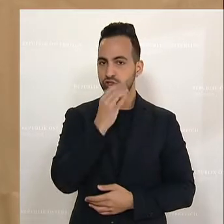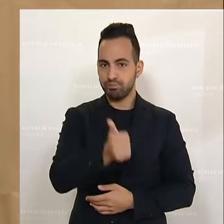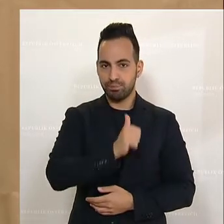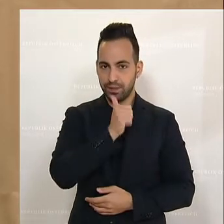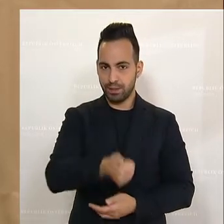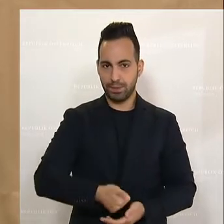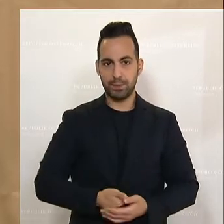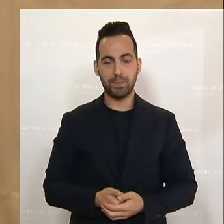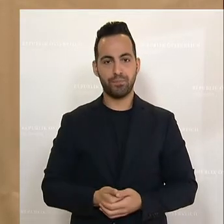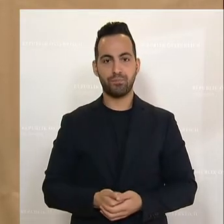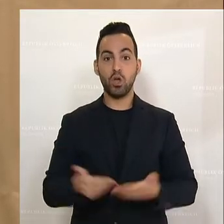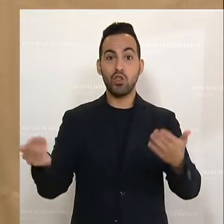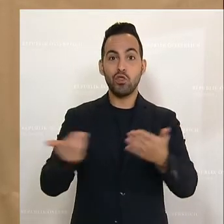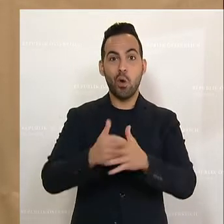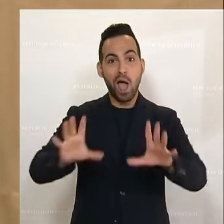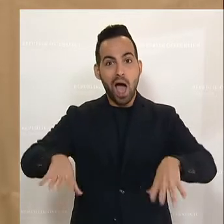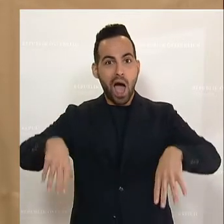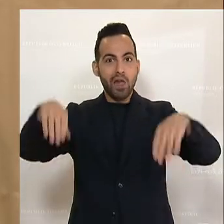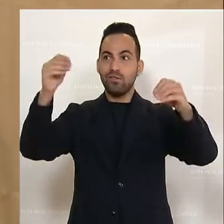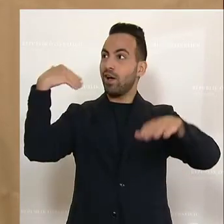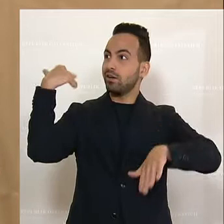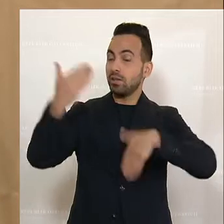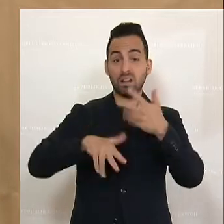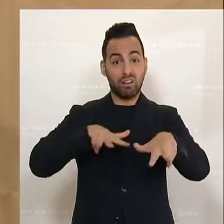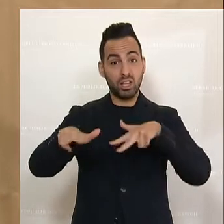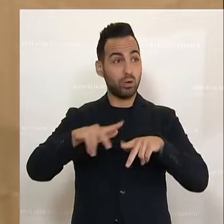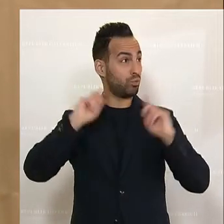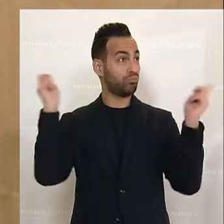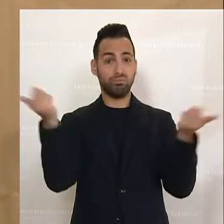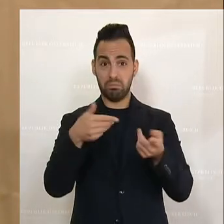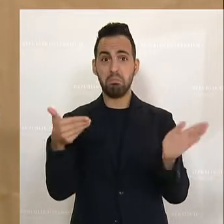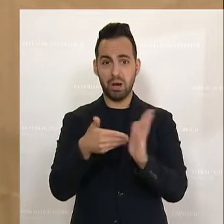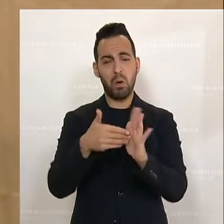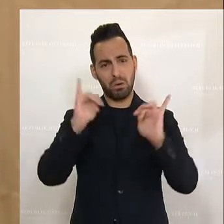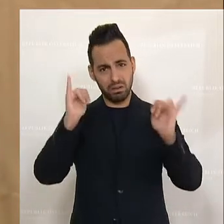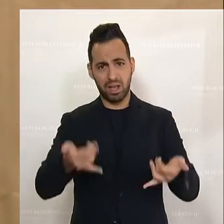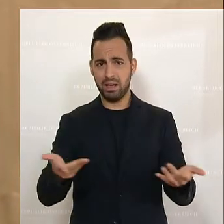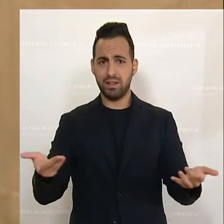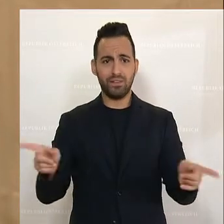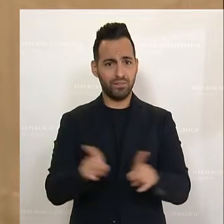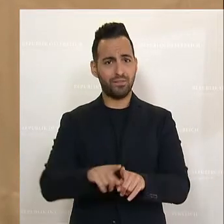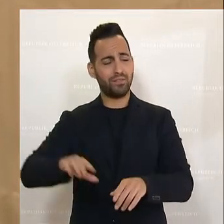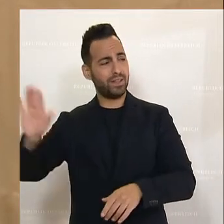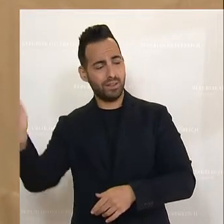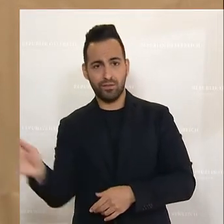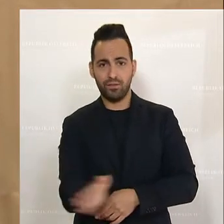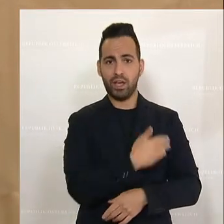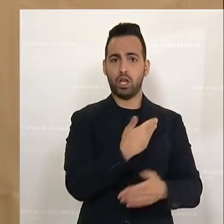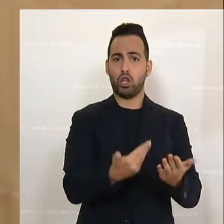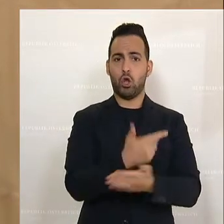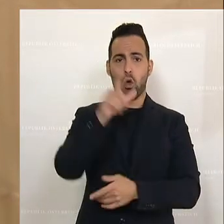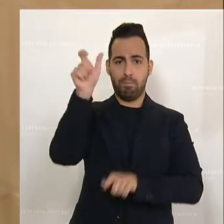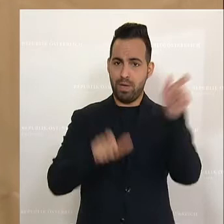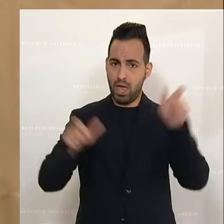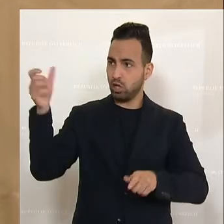Und ein Neuanfang wäre ja nicht nur nötig für die Regierung, dass man hier mal neue Köpfe und neue Politik